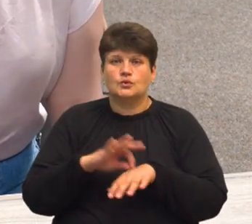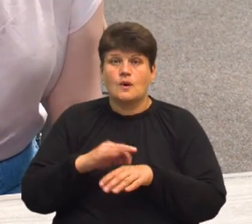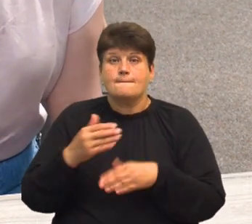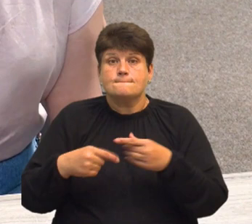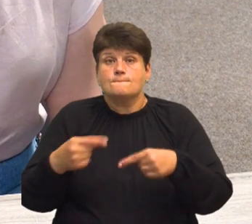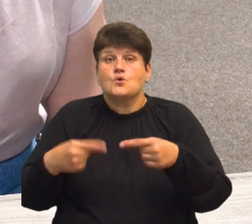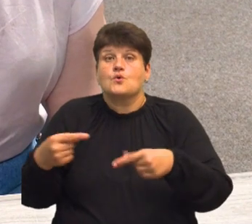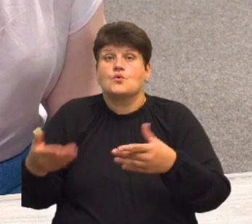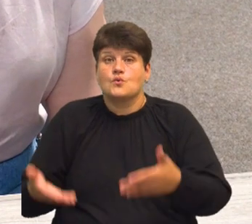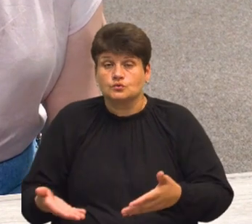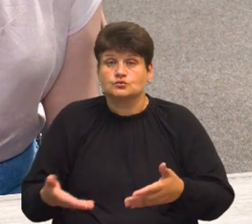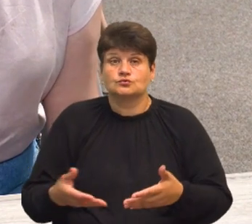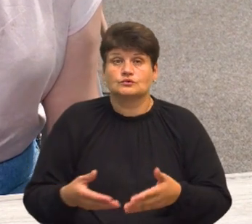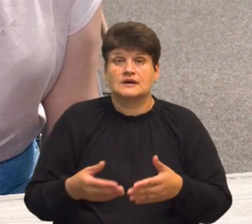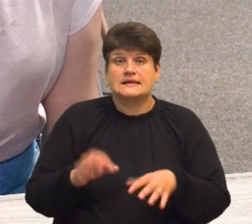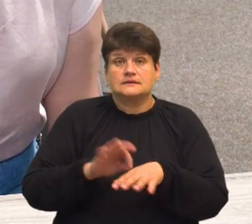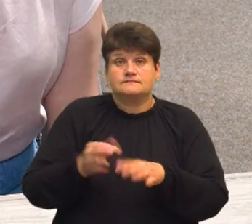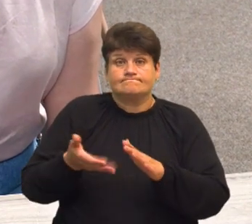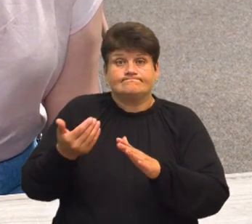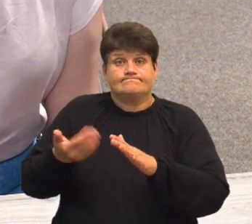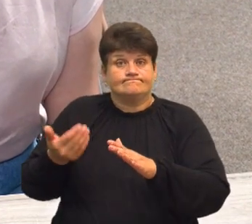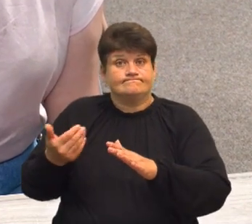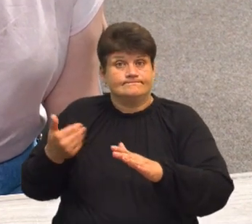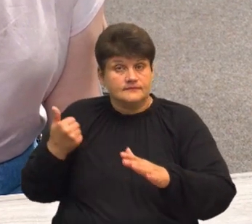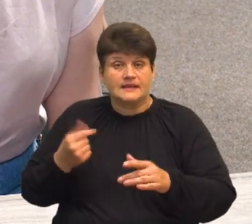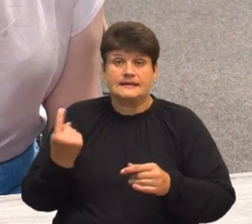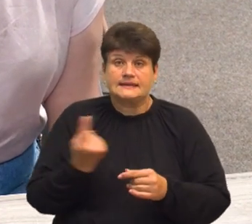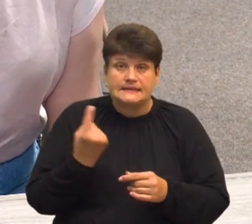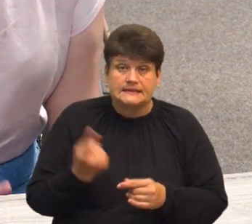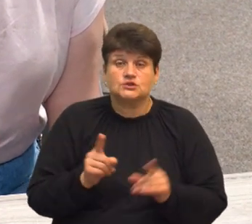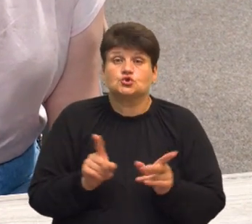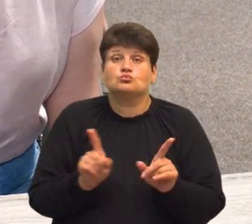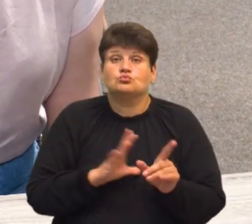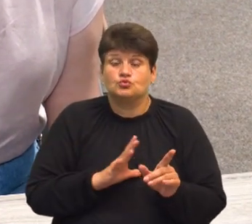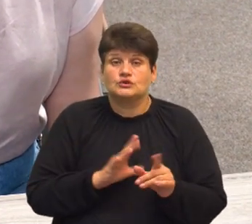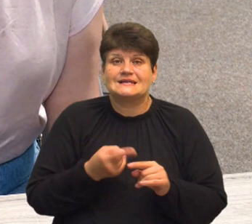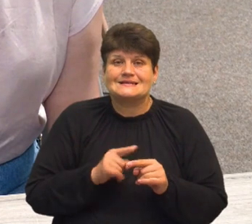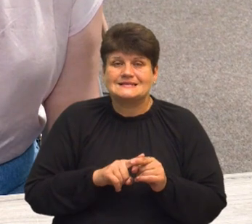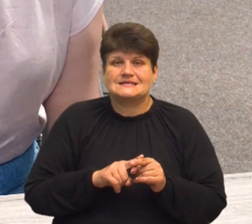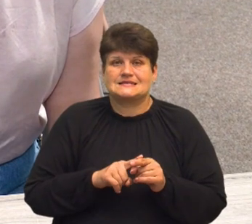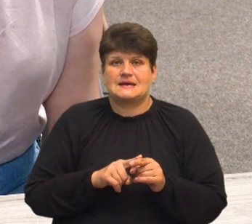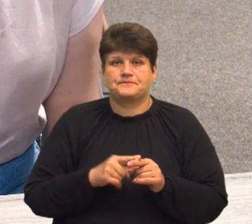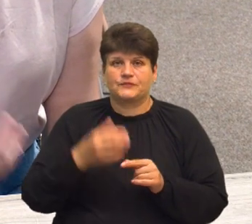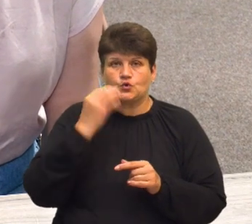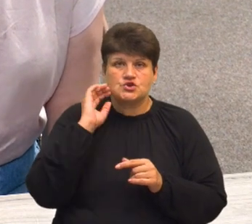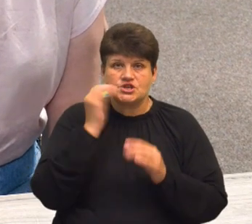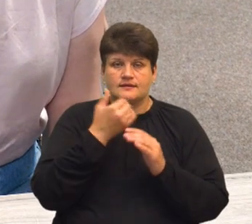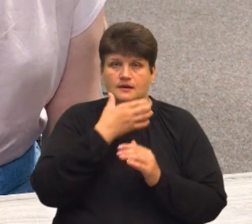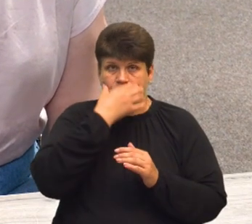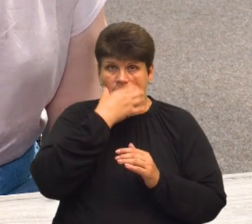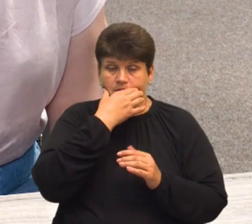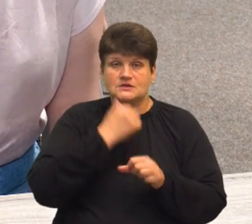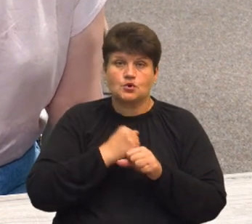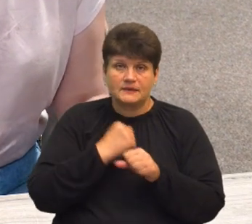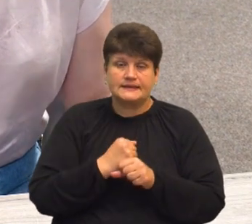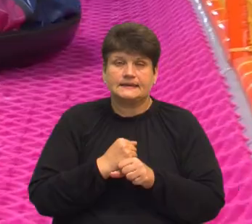діагнози познімалися. Тобто єдине, що в нього була, це ущелина верхнього піднебійня, але ми робили пластичну